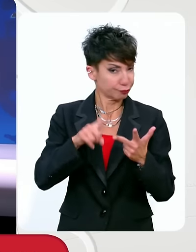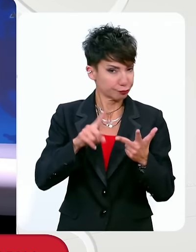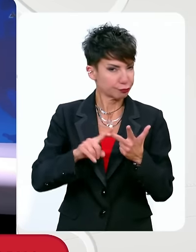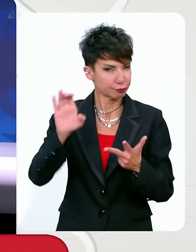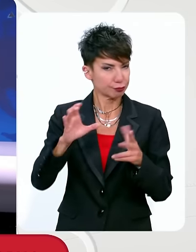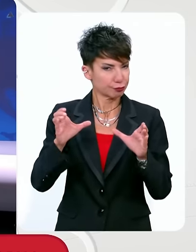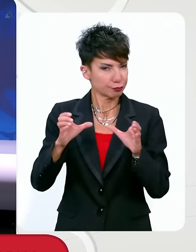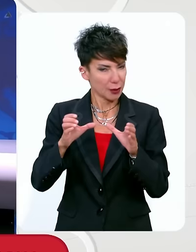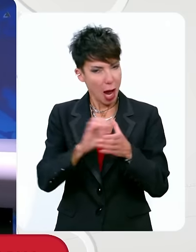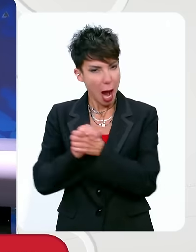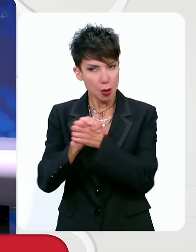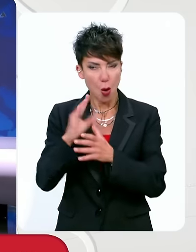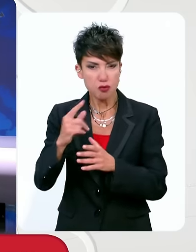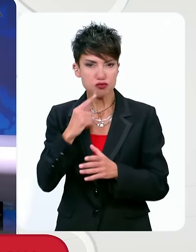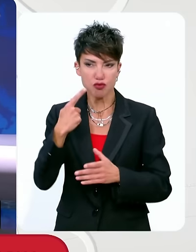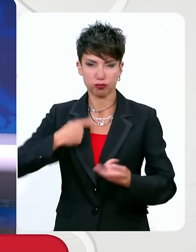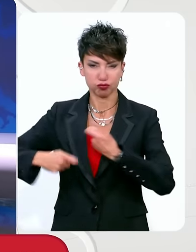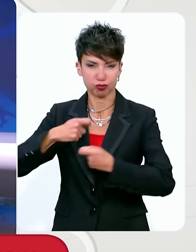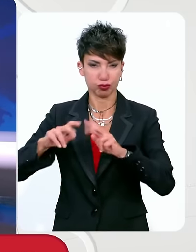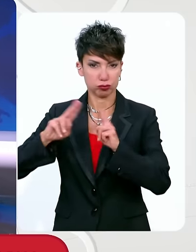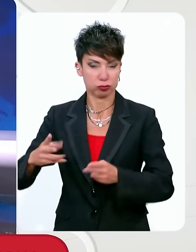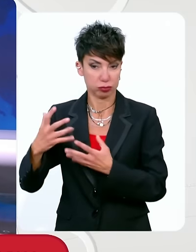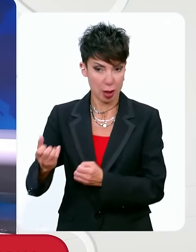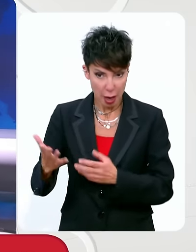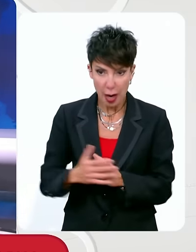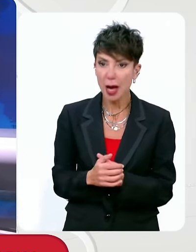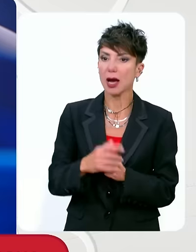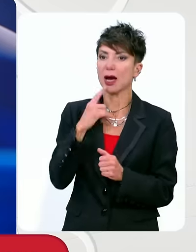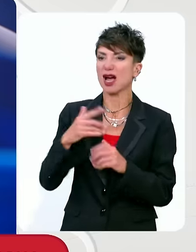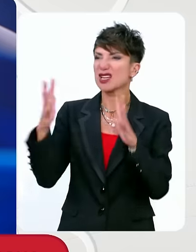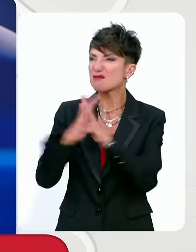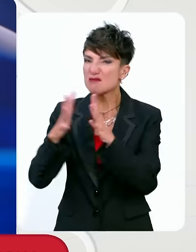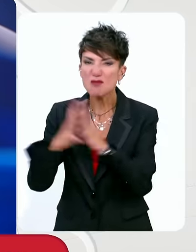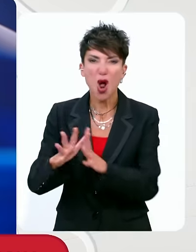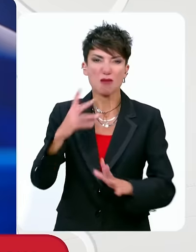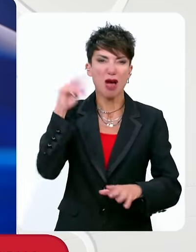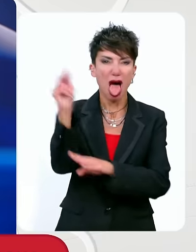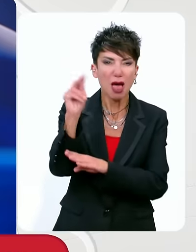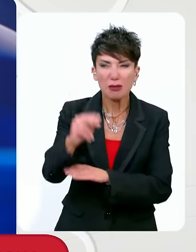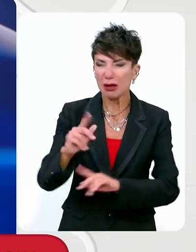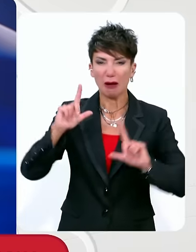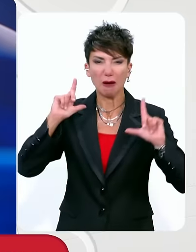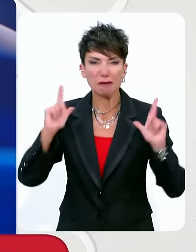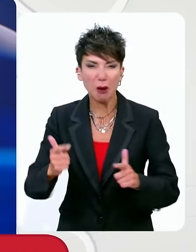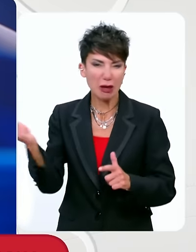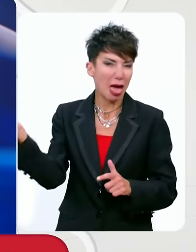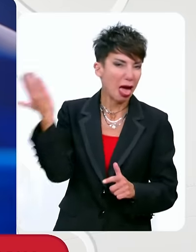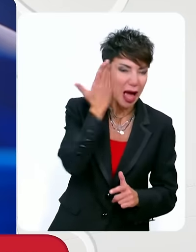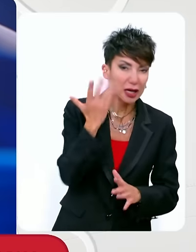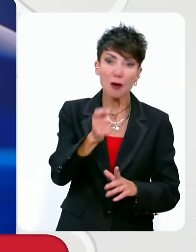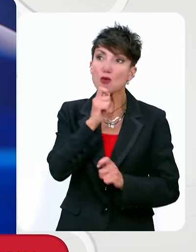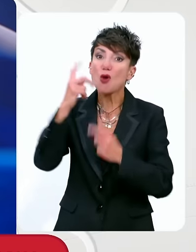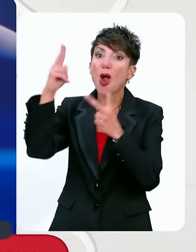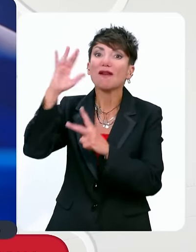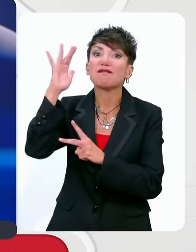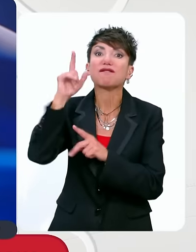μονοπωλίων, είναι η Ευρωπαϊκή Ένωση των πολέμων, της εκμετάλλευσης, της στόχης, της ακρίβειας. Οι πολιτικές της